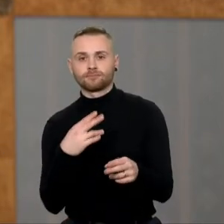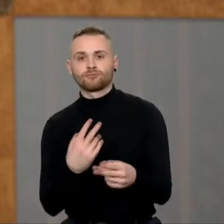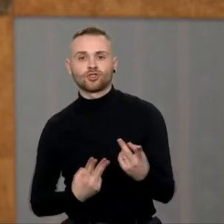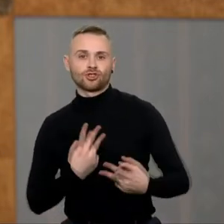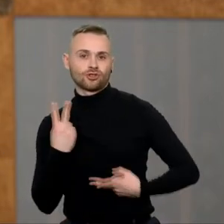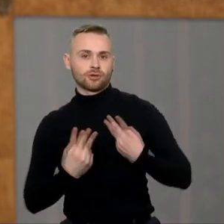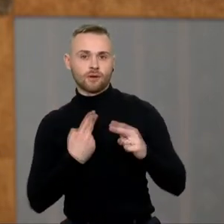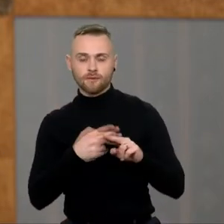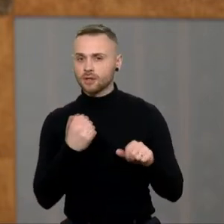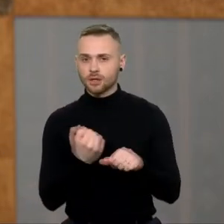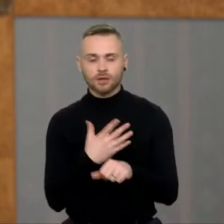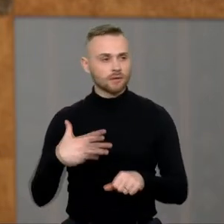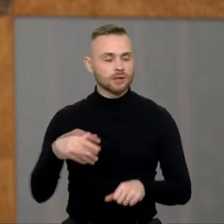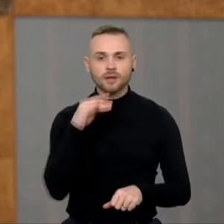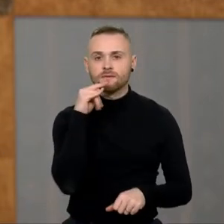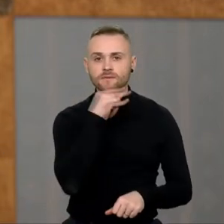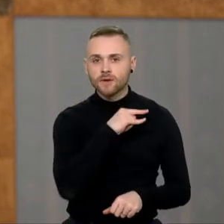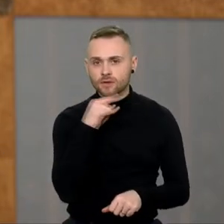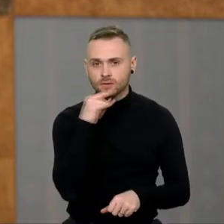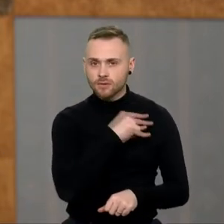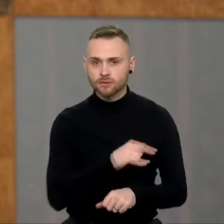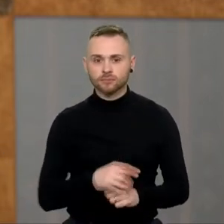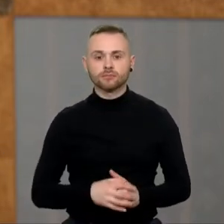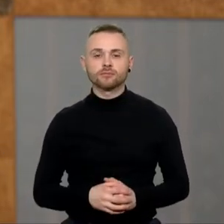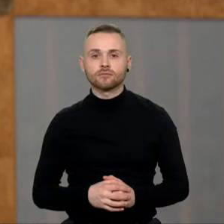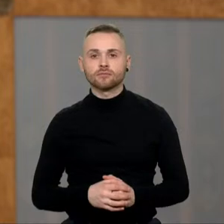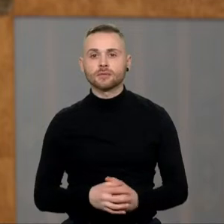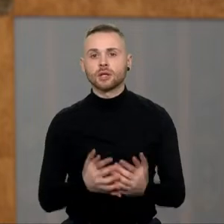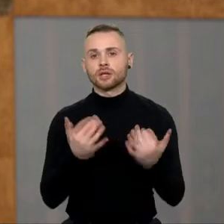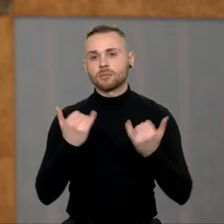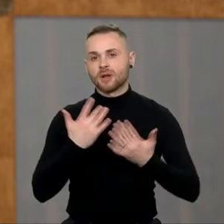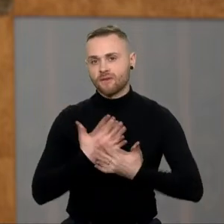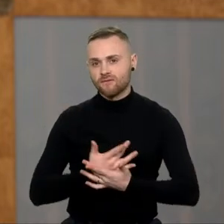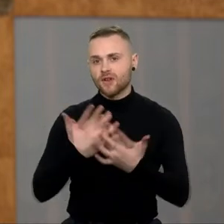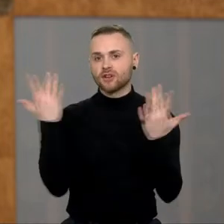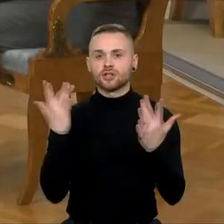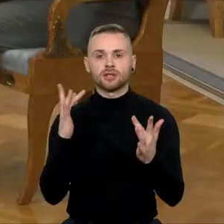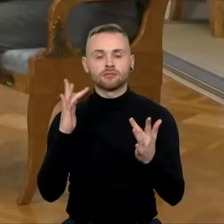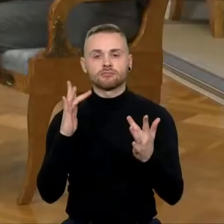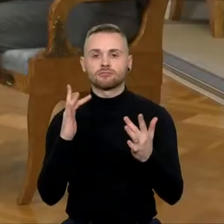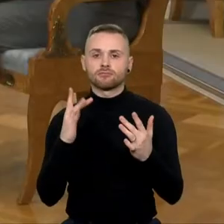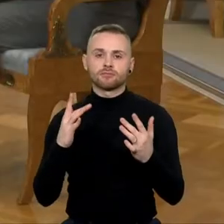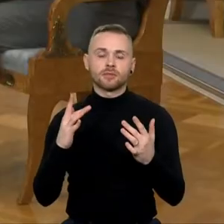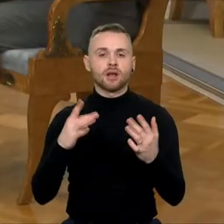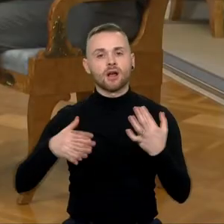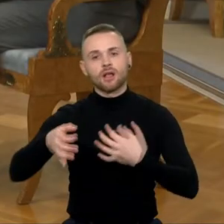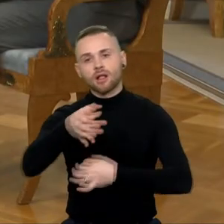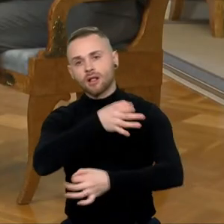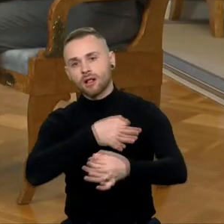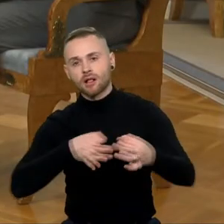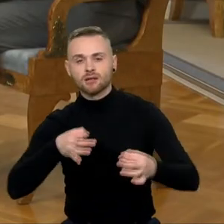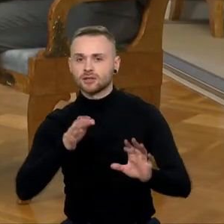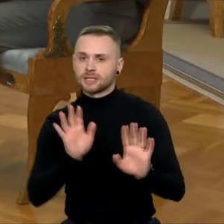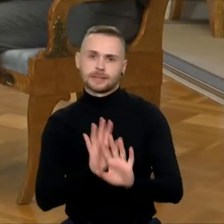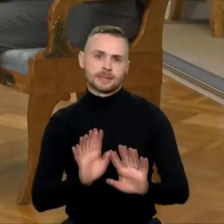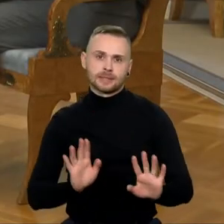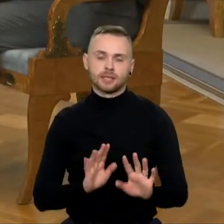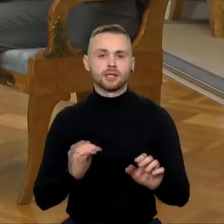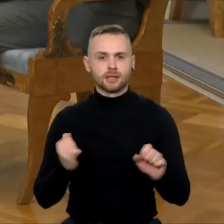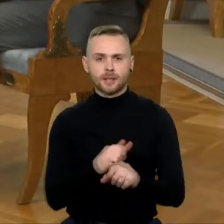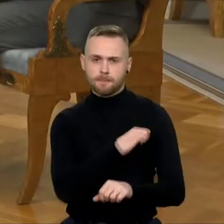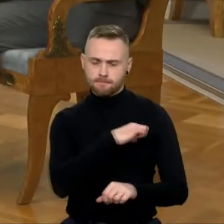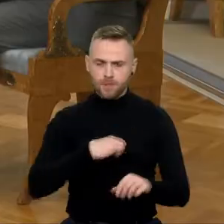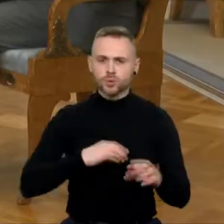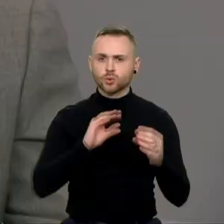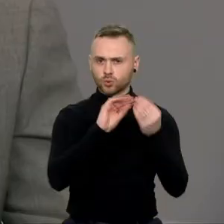Todėl geriau, tiesą sakant, mažiau dabar viešoje erdvėje apie tai kalbėti, geriau susitarti ir tada